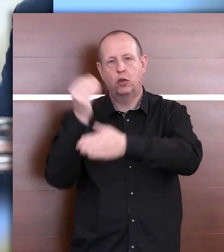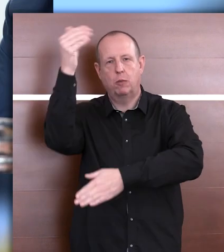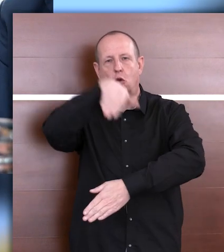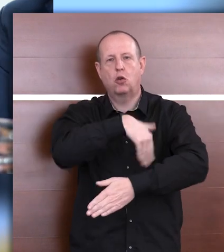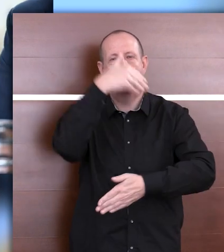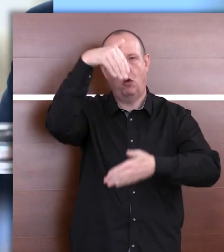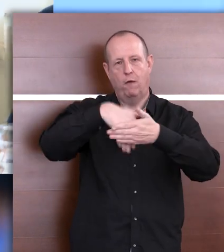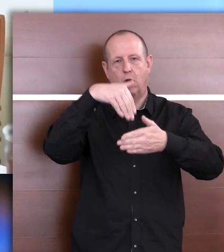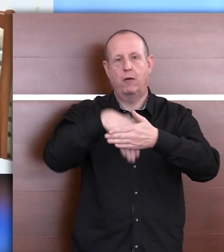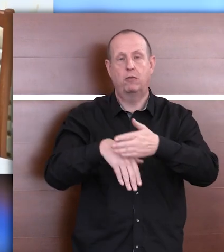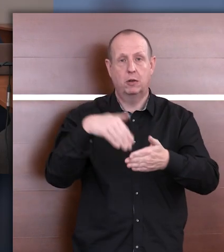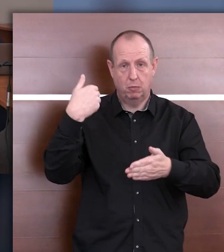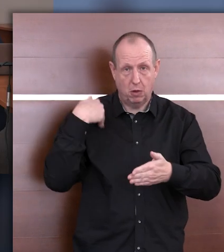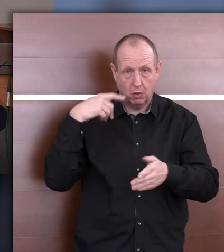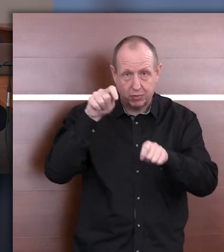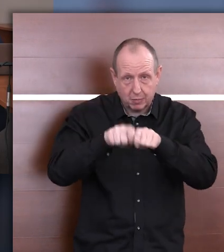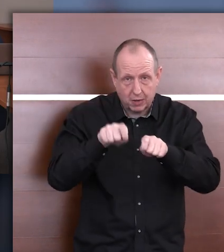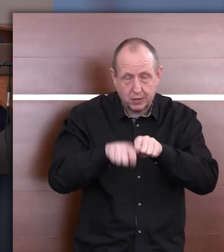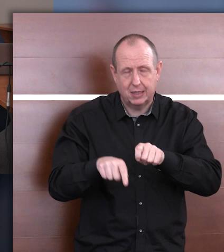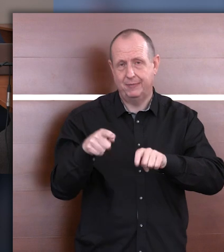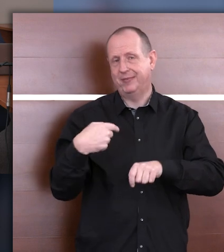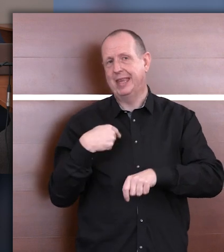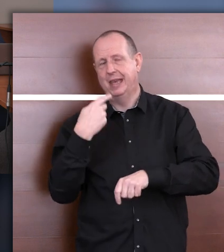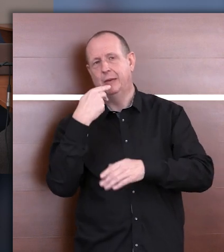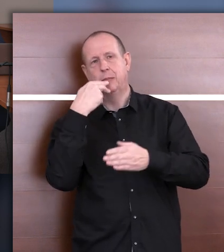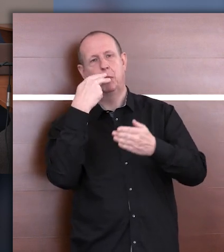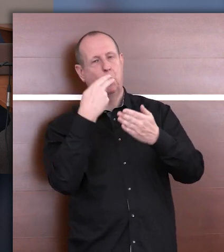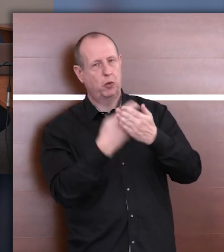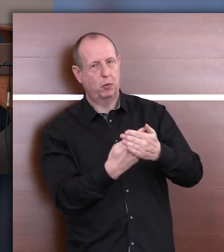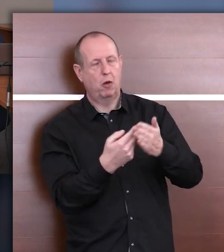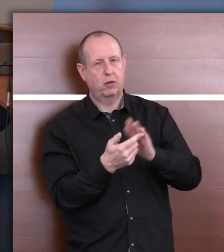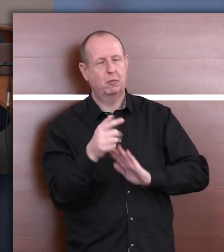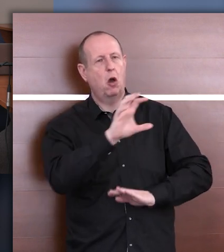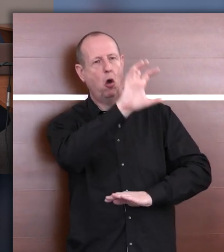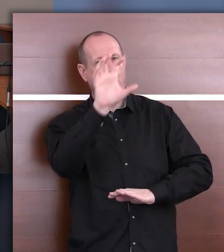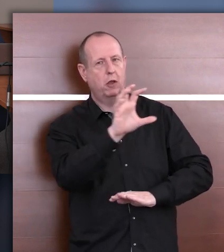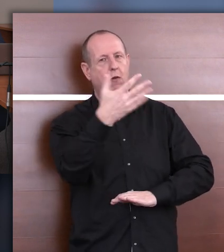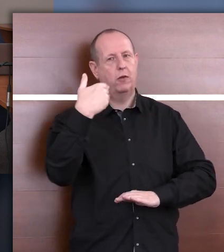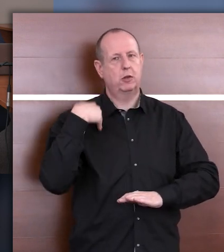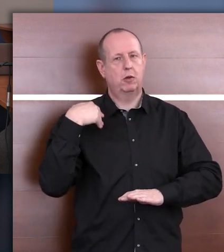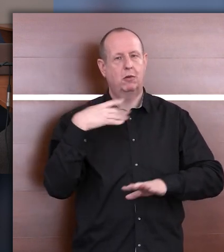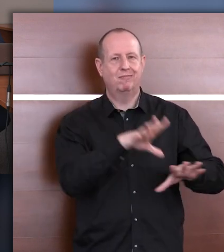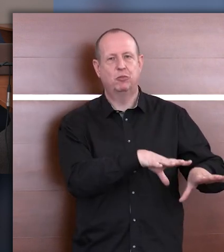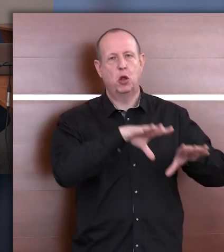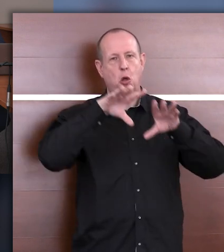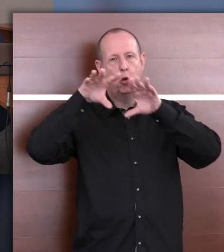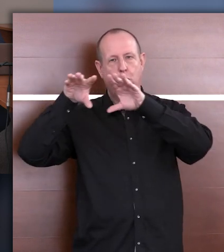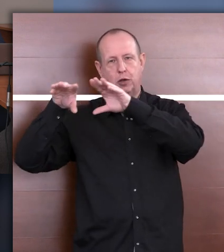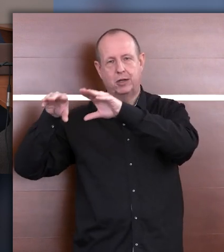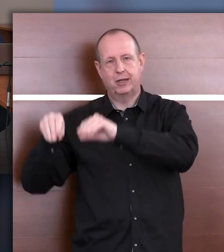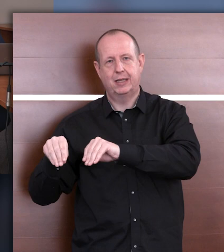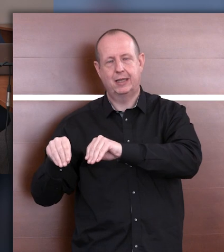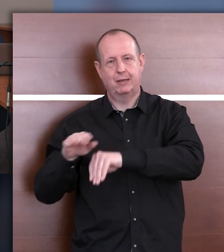było w ogóle sprawdzane? Powiedziałabym, że raczej mogliśmy zaobserwować przenoszenie dzieci ze szkół